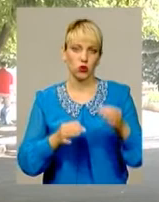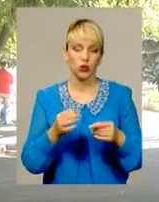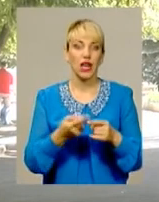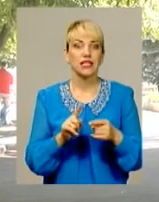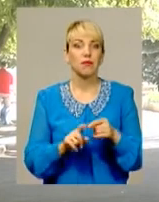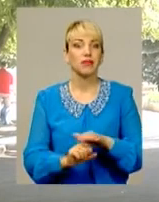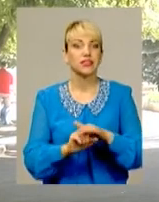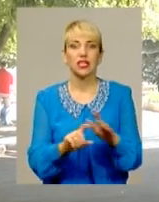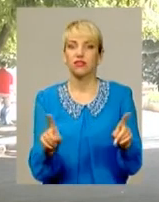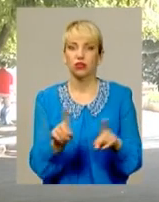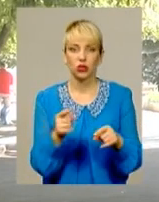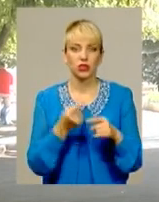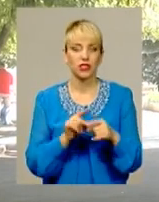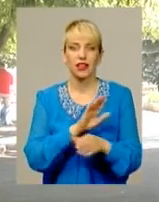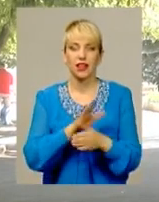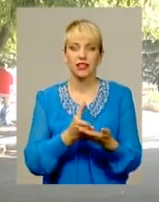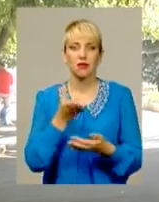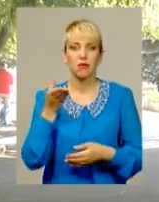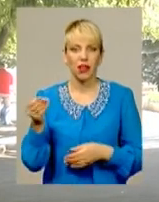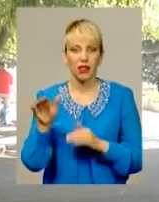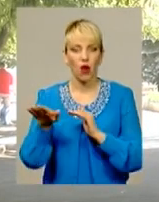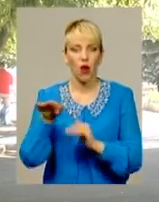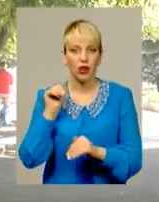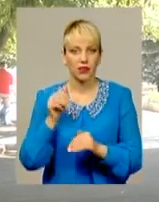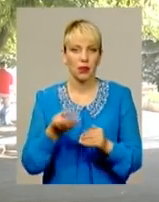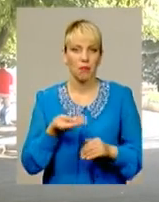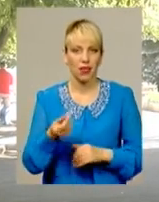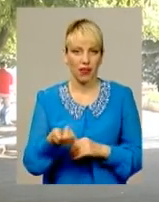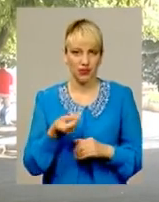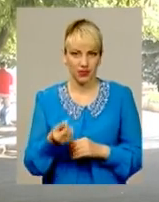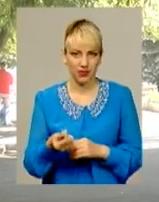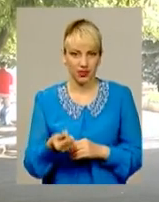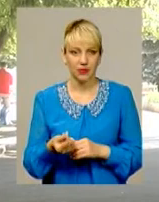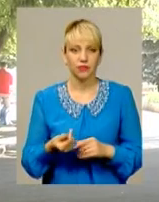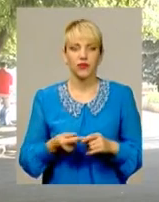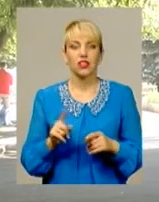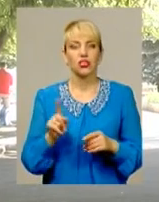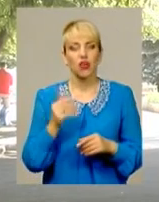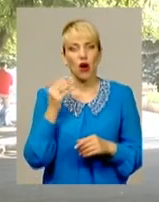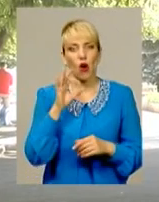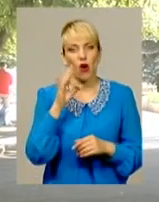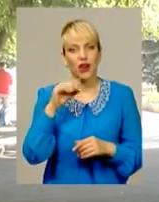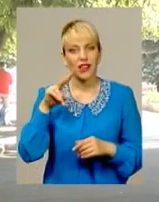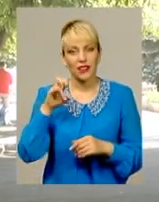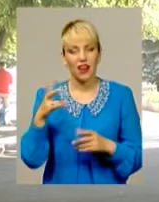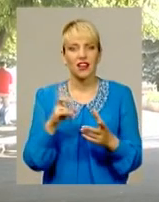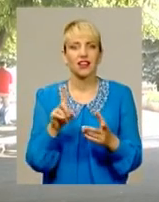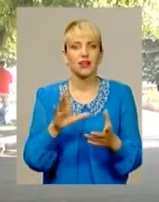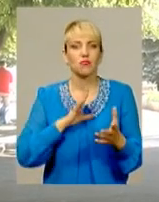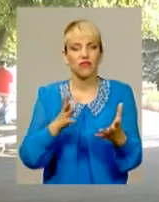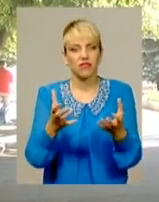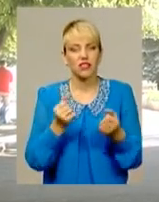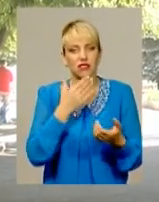несплата орендної плати, тобто невиконання взятих орендарем, перепрошую, на себе взятих зобов'язань,